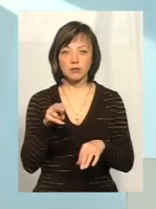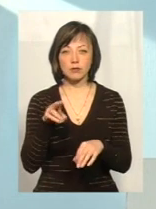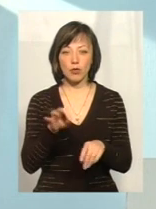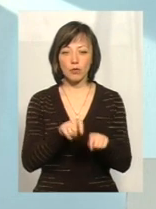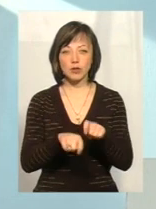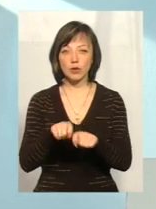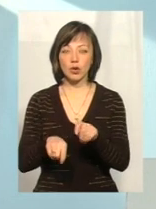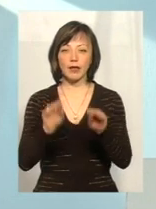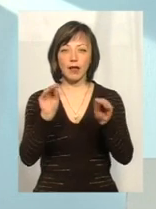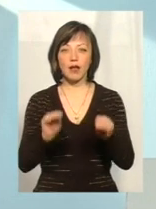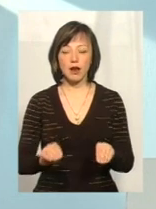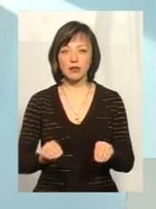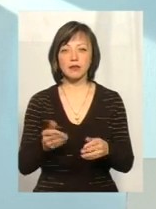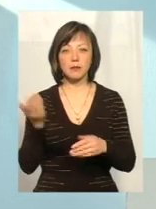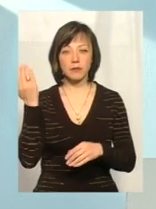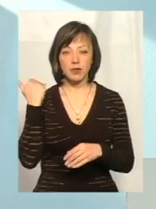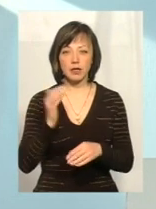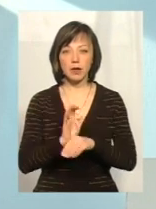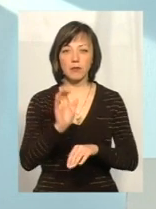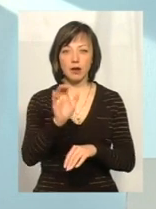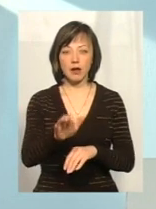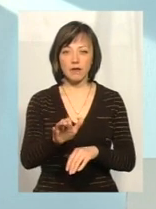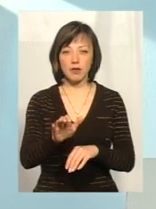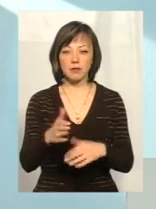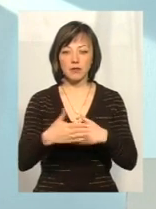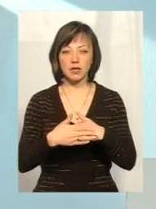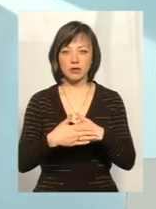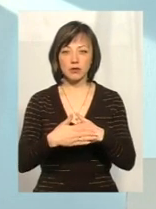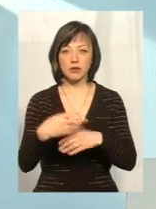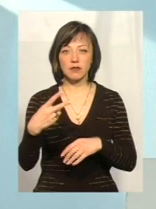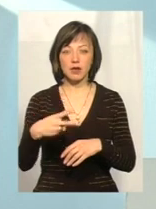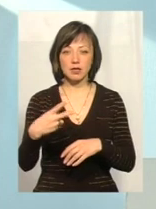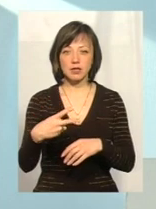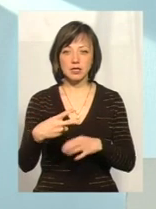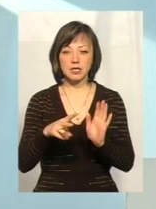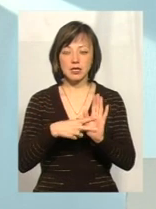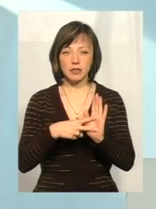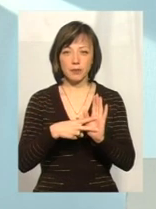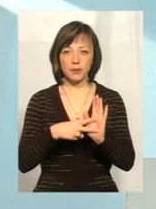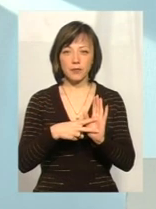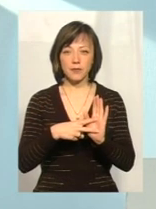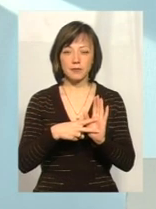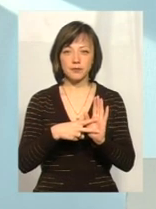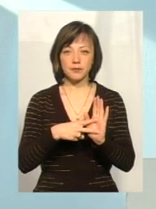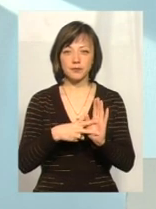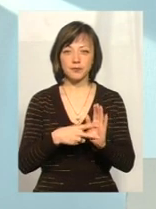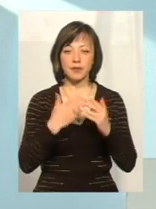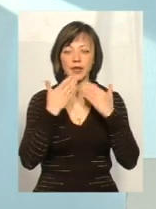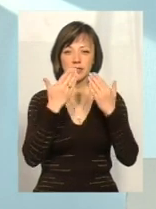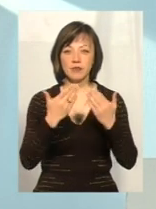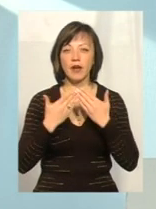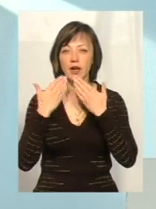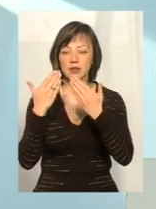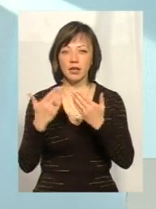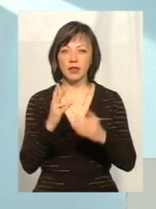моніторингу декларації. ми тоді направили близько 27, здається, звернень до